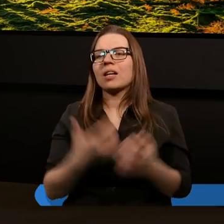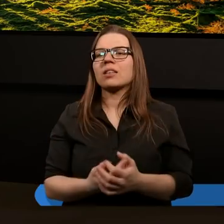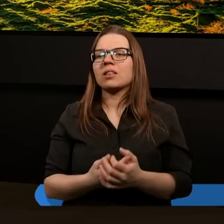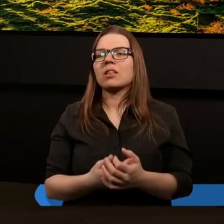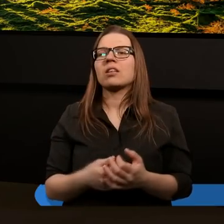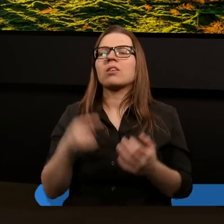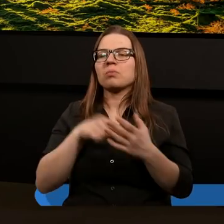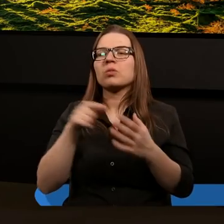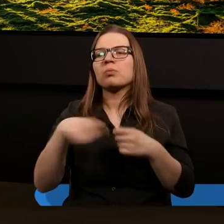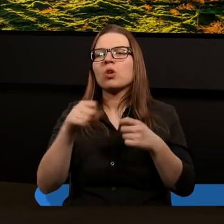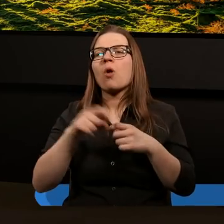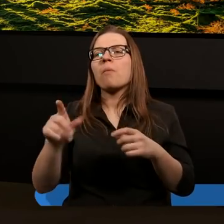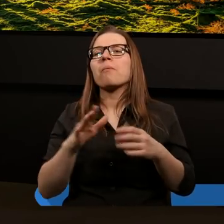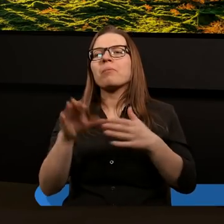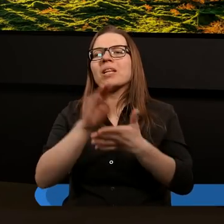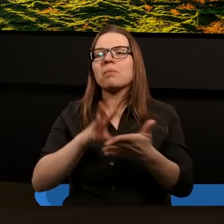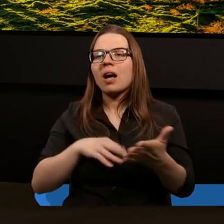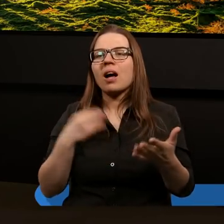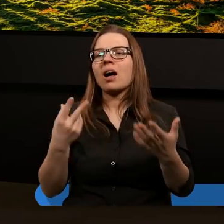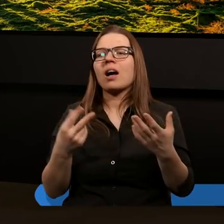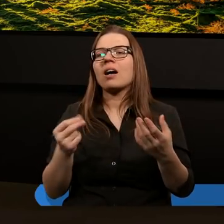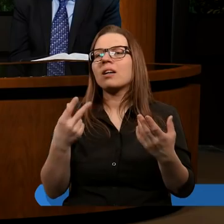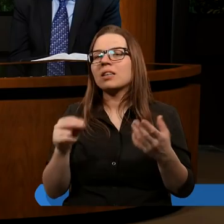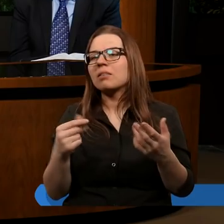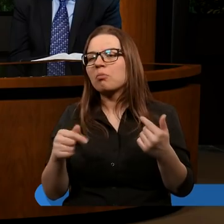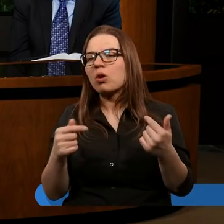przywiązanie do Pisma Świętego. A niebo jak ocenia?